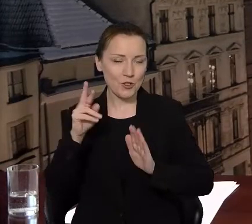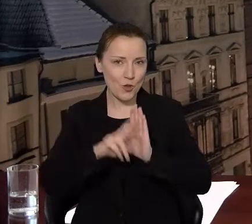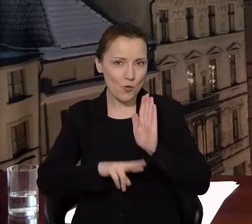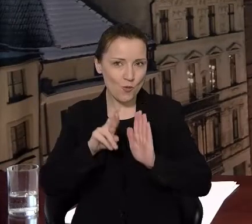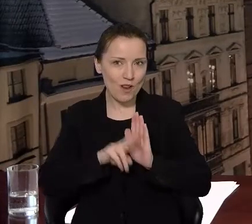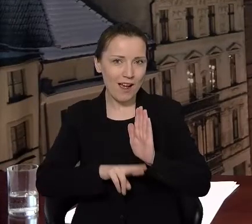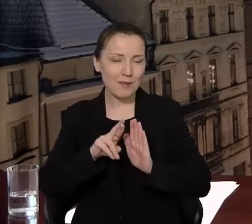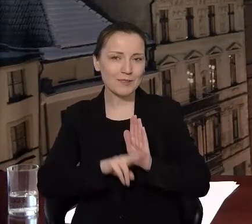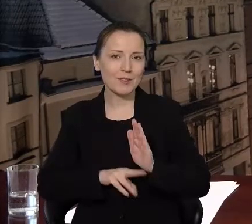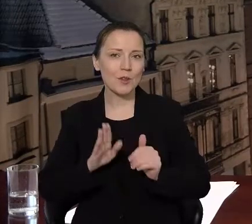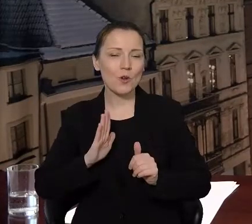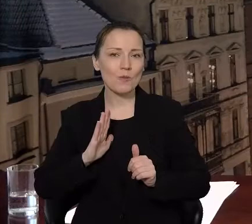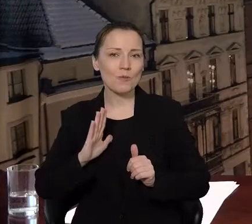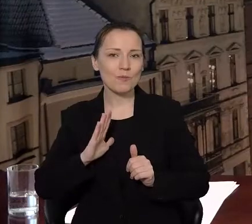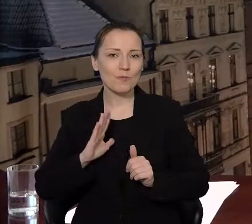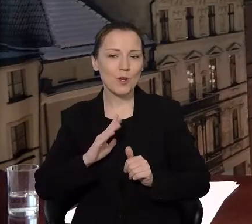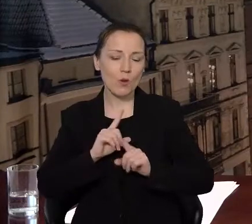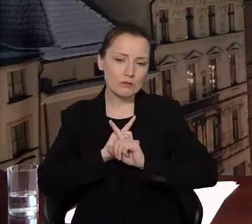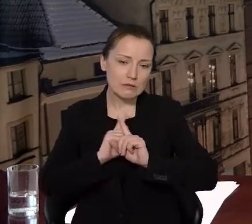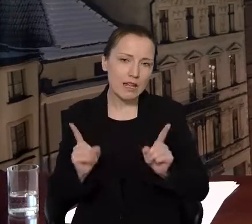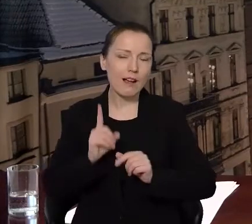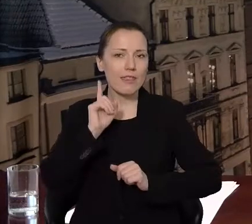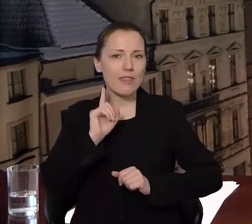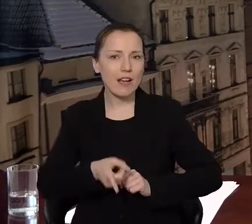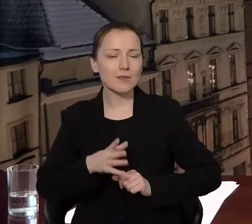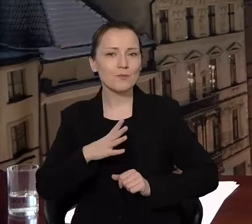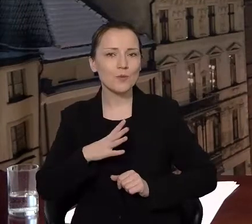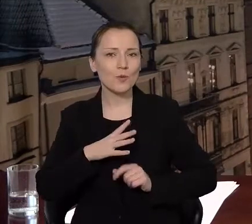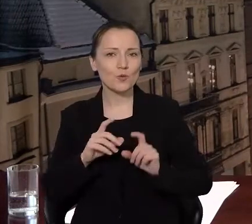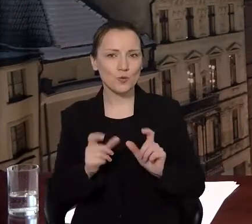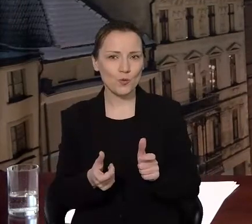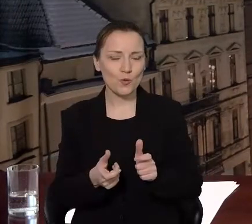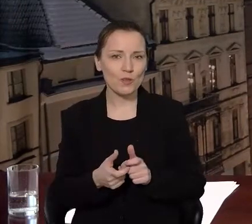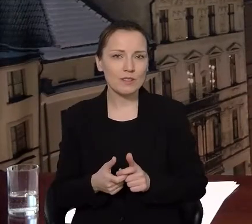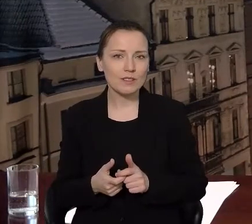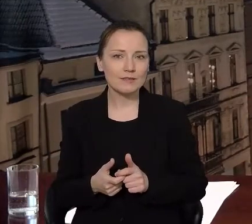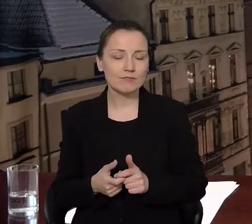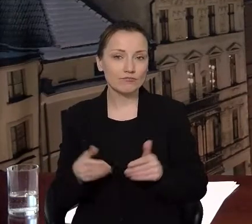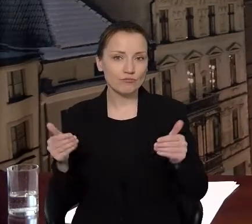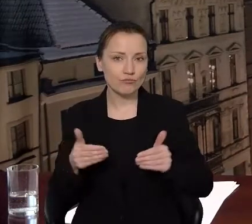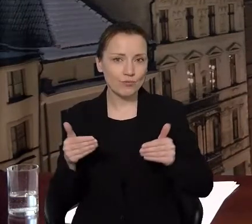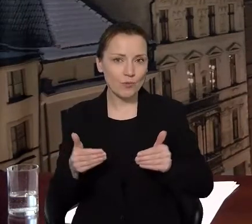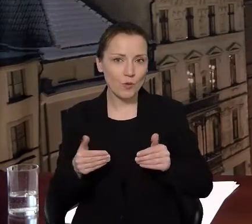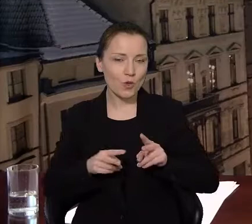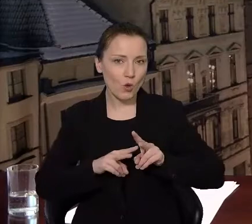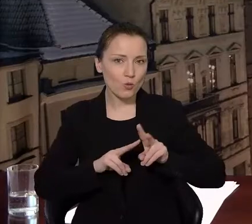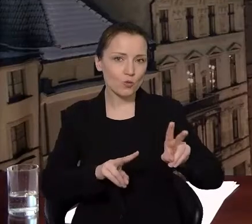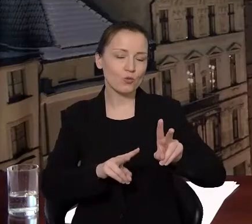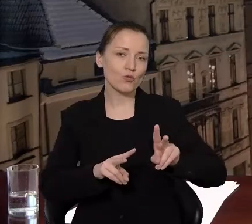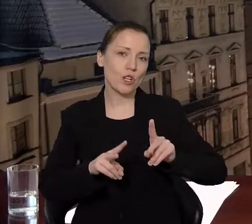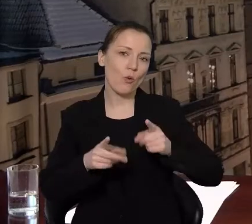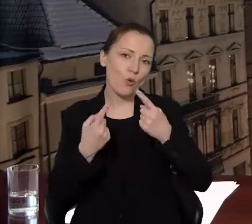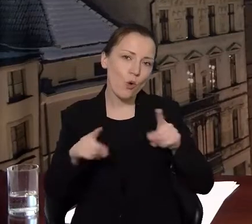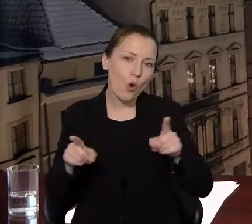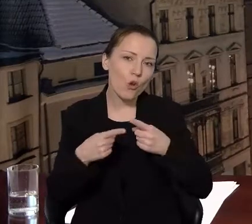dotyczącego epidemii, ograniczeń, zakazów, nakazów, jest możliwość udziału w koncertach,